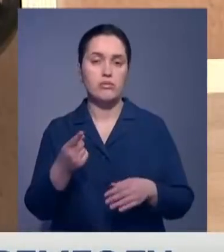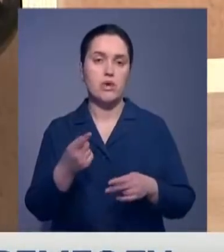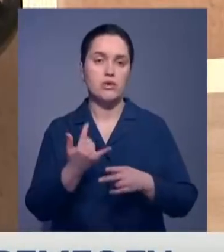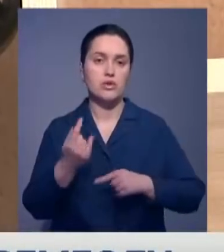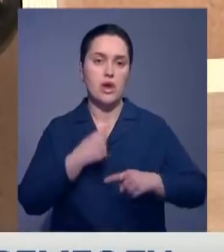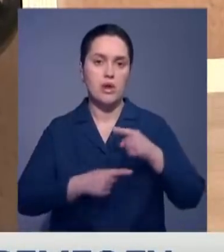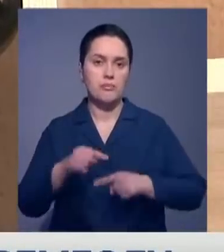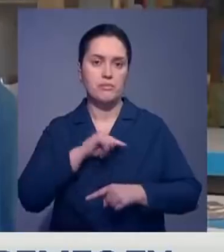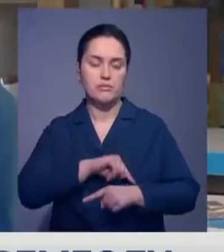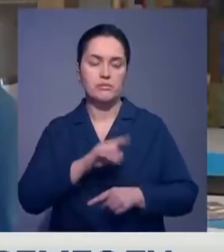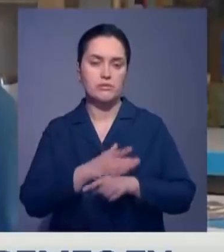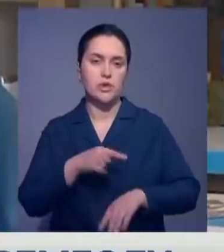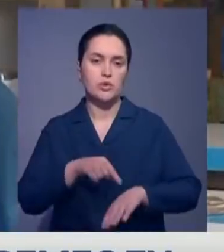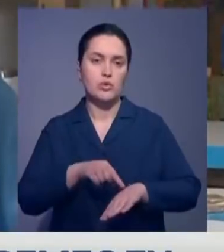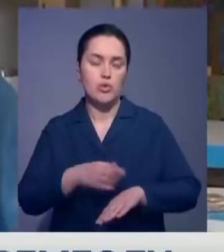Тяга к искусству сильнее.